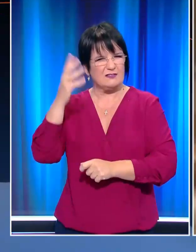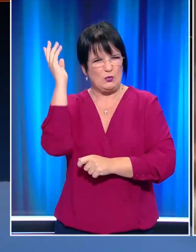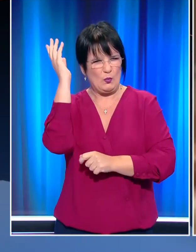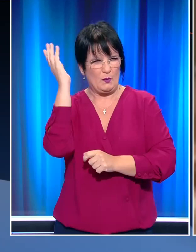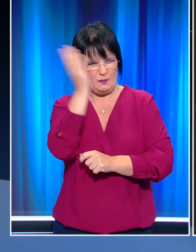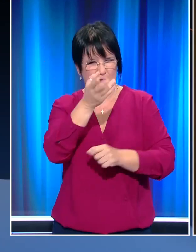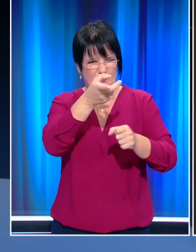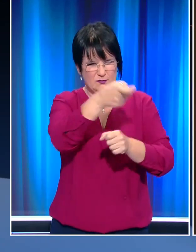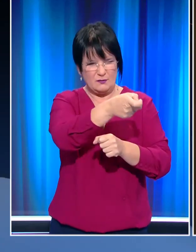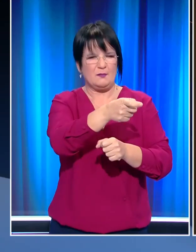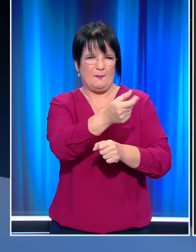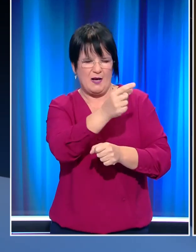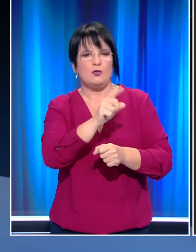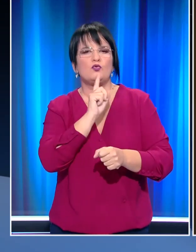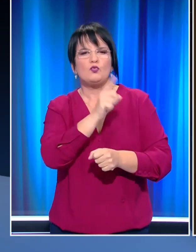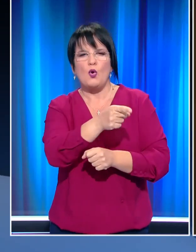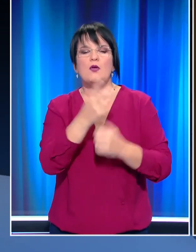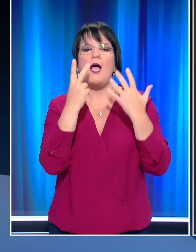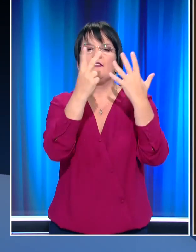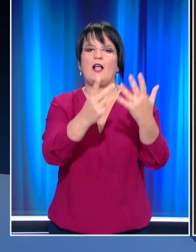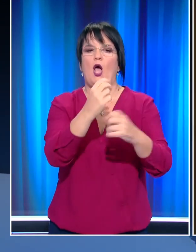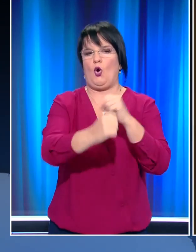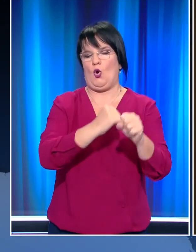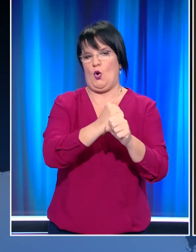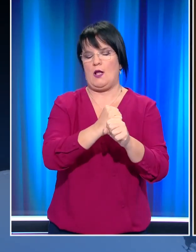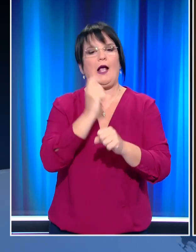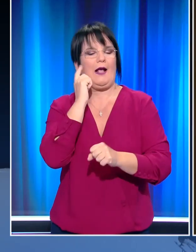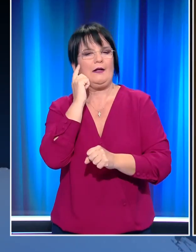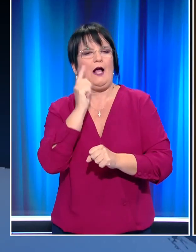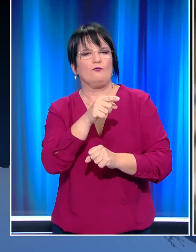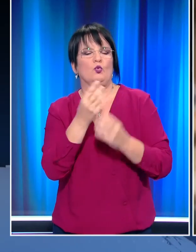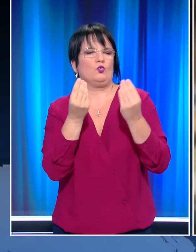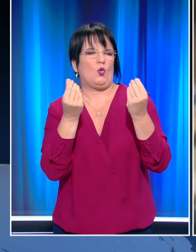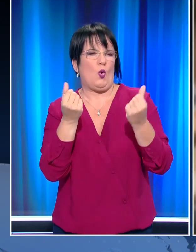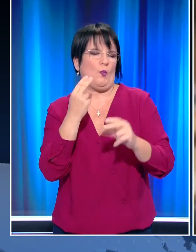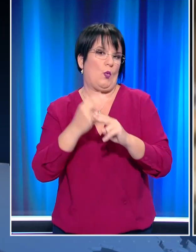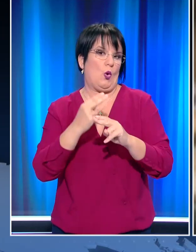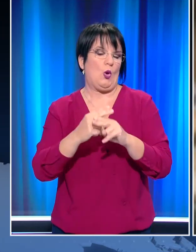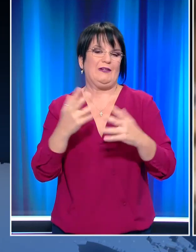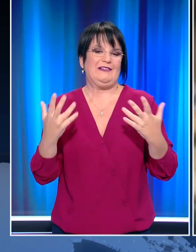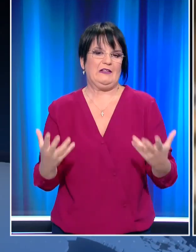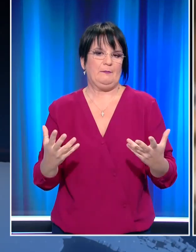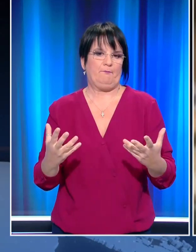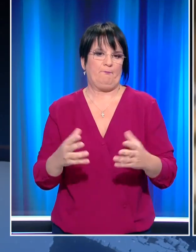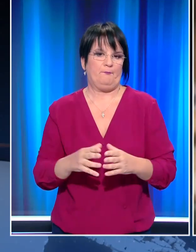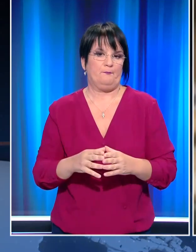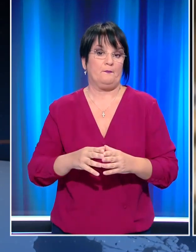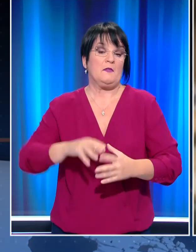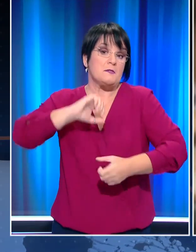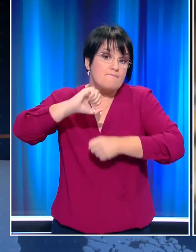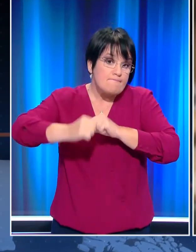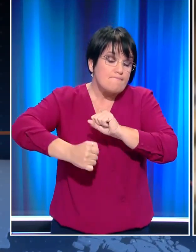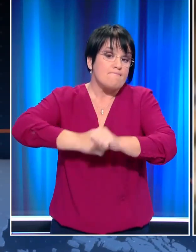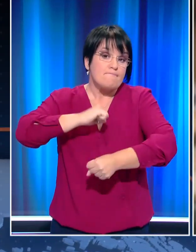των Αιγύπτιων αλλιεργατών, στα 7 χρόνια. Καταλαβαίνεις τώρα ότι το κρίσιμο είναι η μάχη που θα